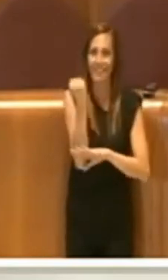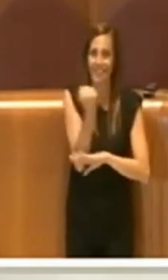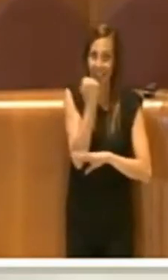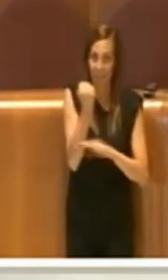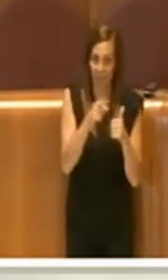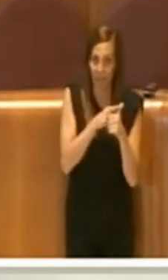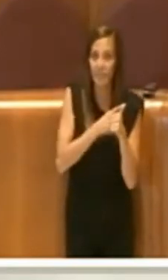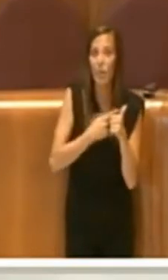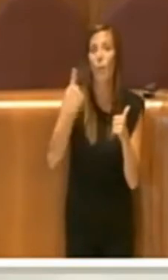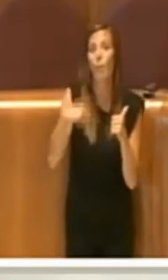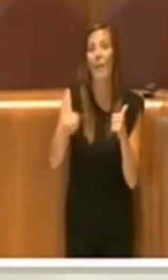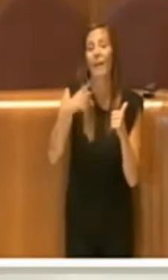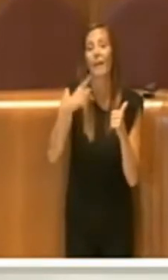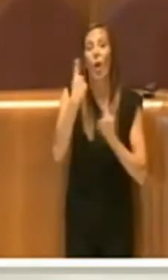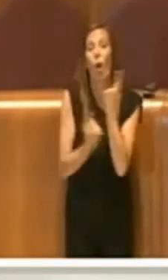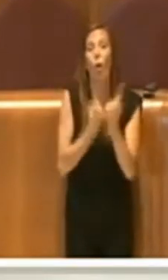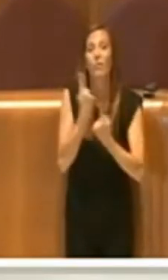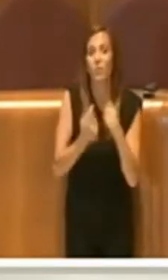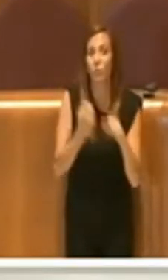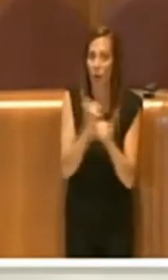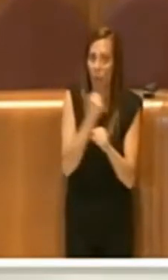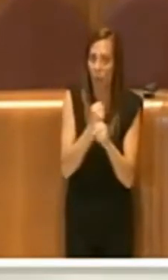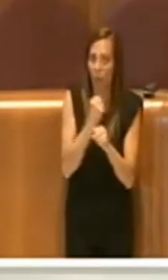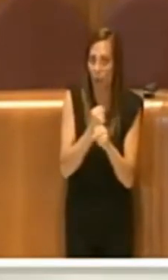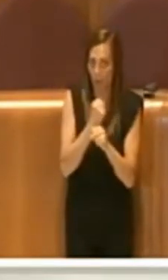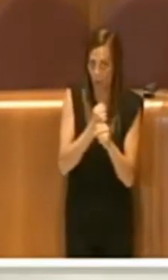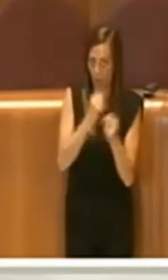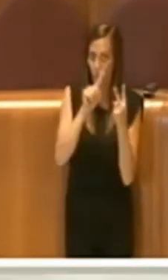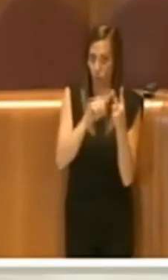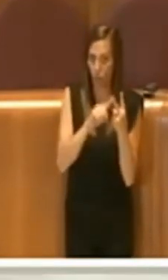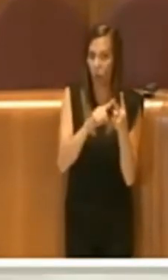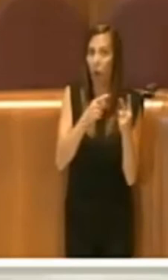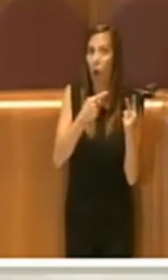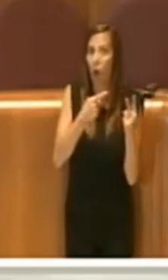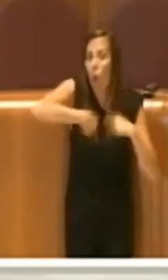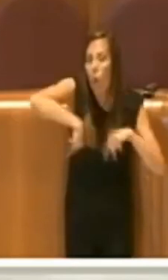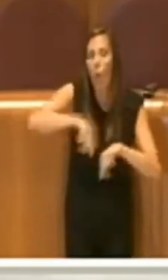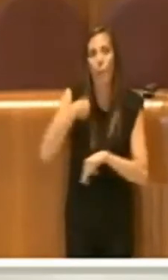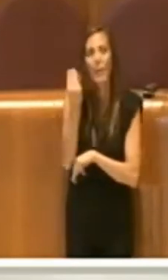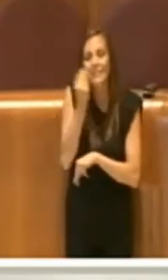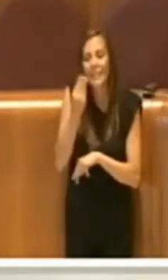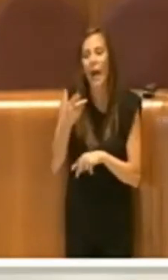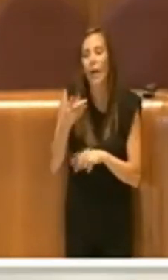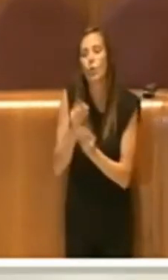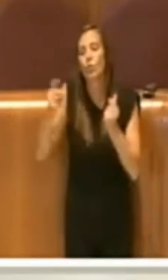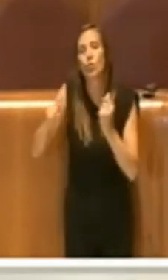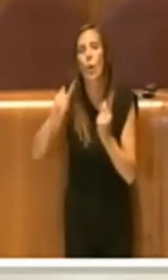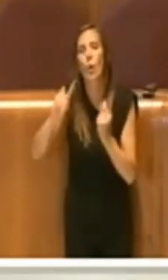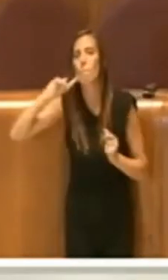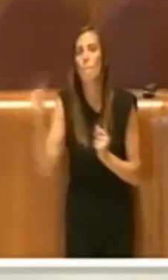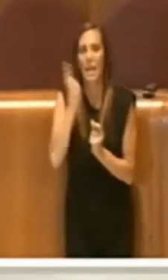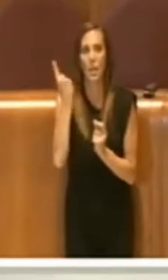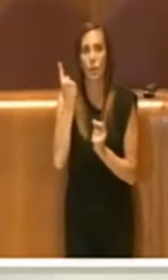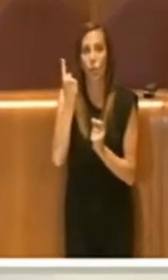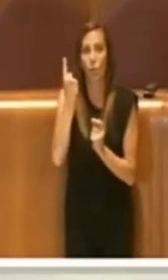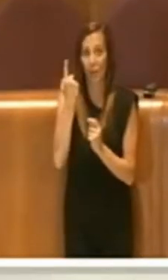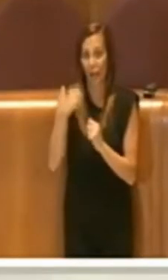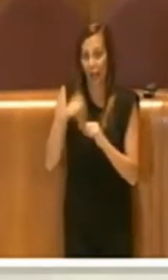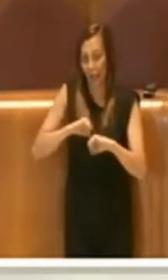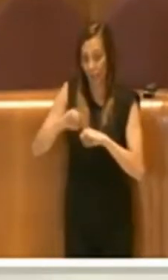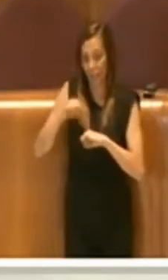sia per le condizioni di lavoro. Riteniamo che questa sia la soluzione migliore che questa